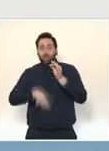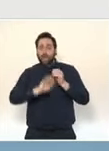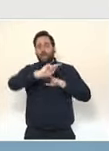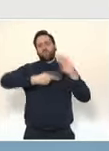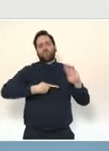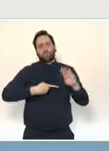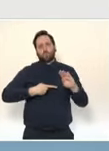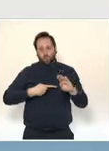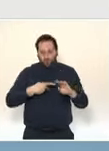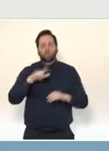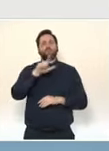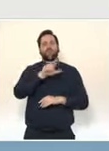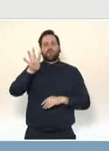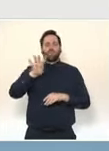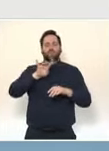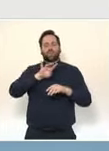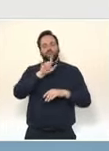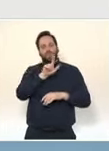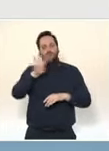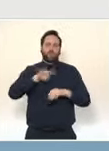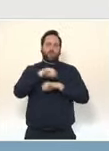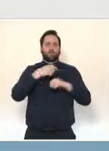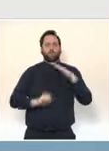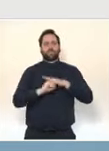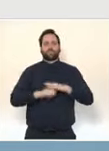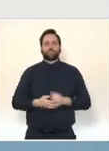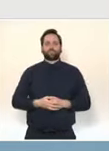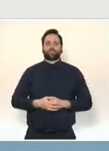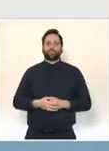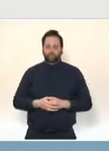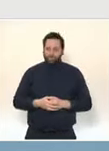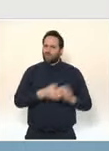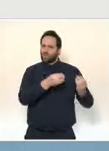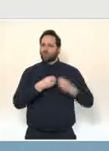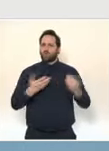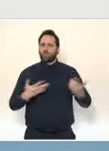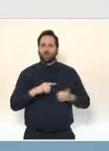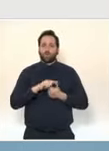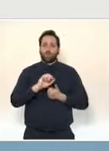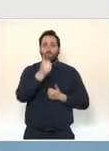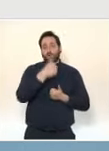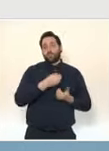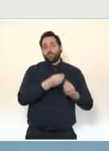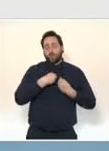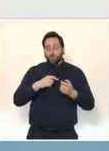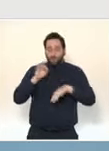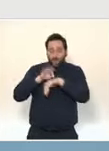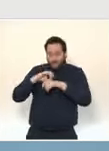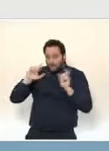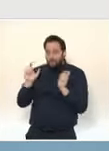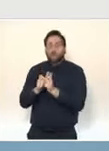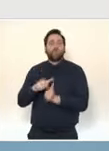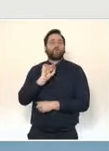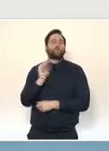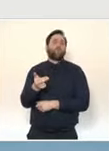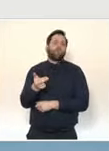piliers en matière de diagnostic. D'abord, ce qu'on appelle le diagnostic en tant que tel. C'est le diagnostic individuel, c'est la démarche individuelle auprès des